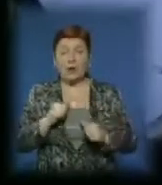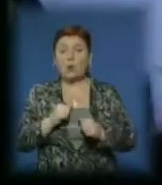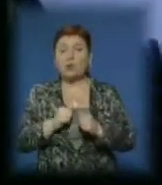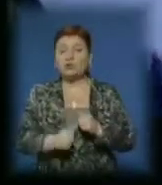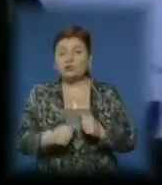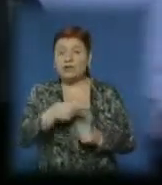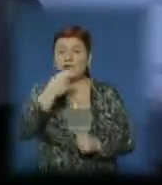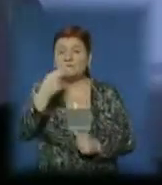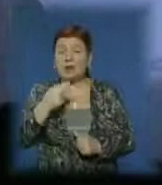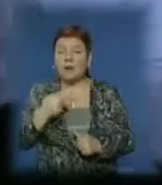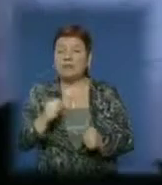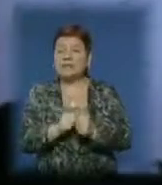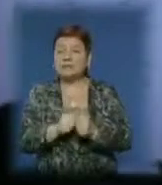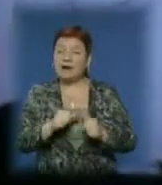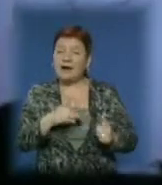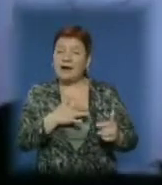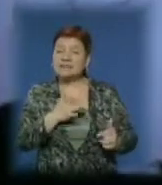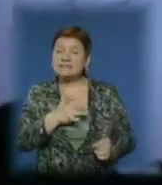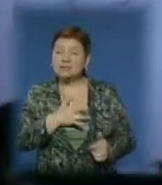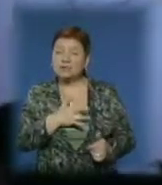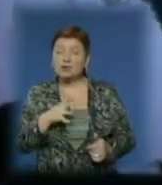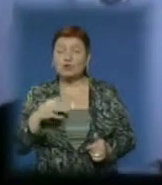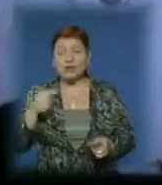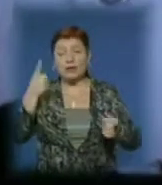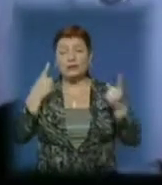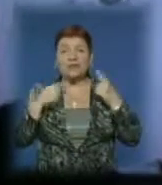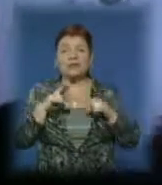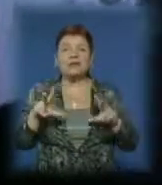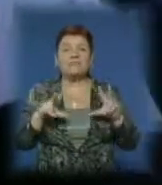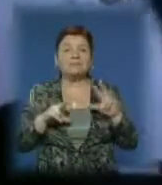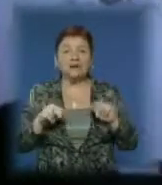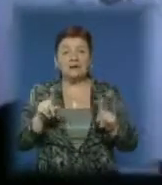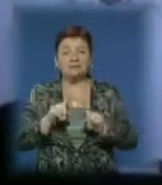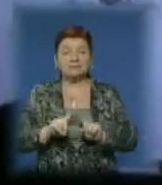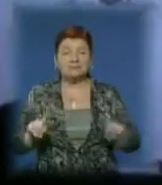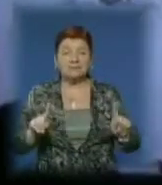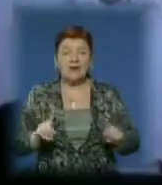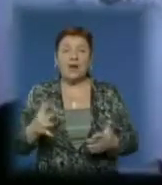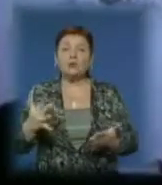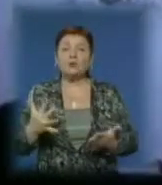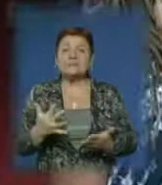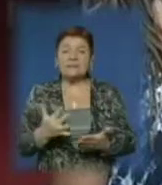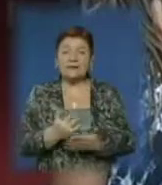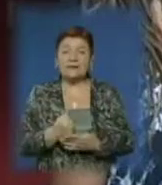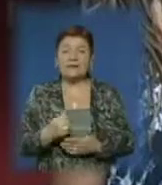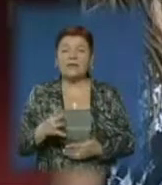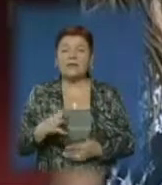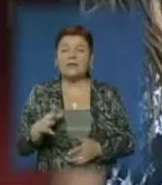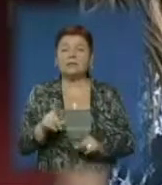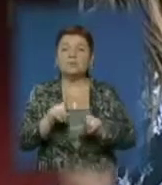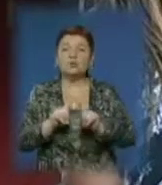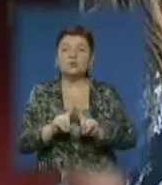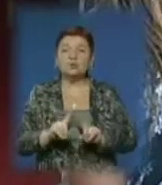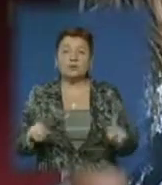анімація близька серцю. Утім, свої творіння художниця не вважає досконалими. Досягнення, вони не мають бути досконалими.